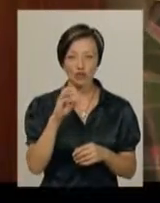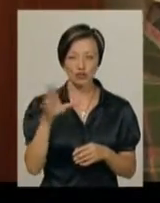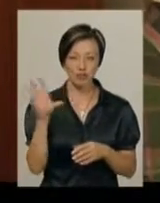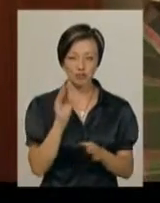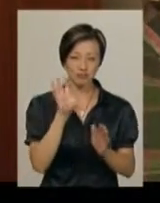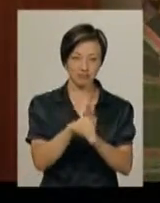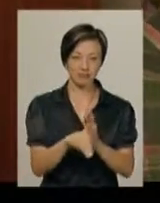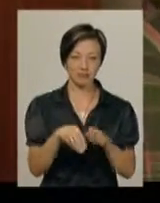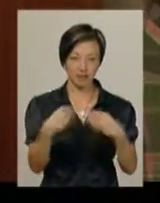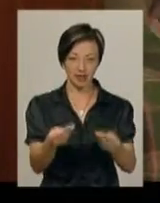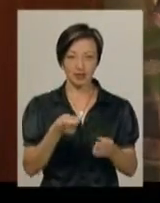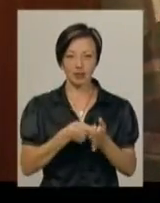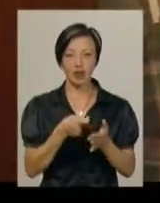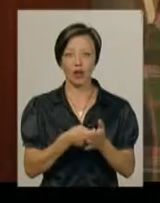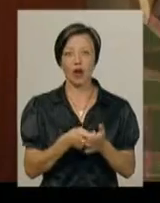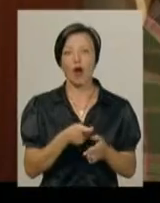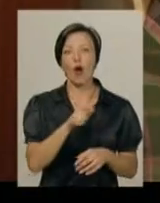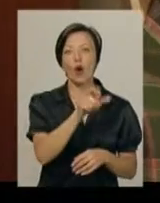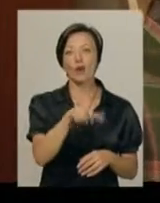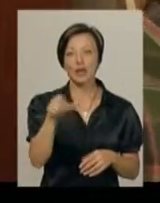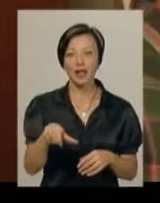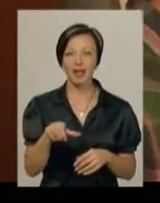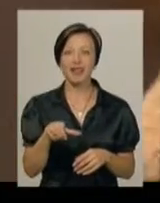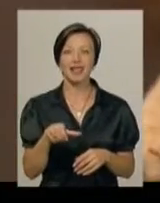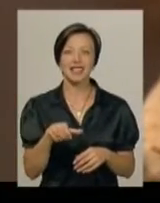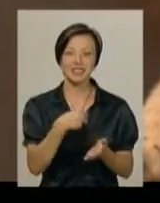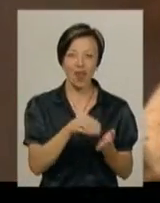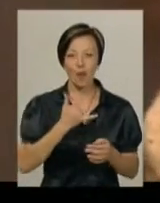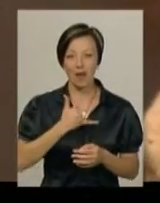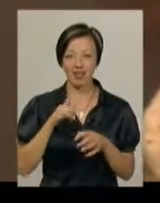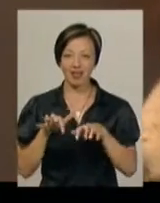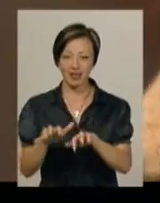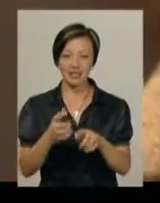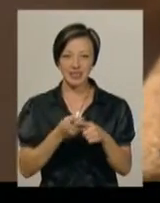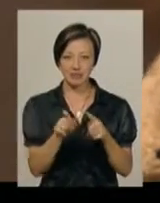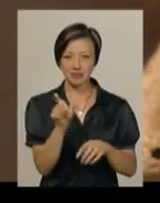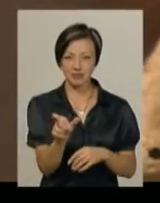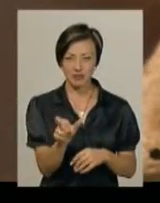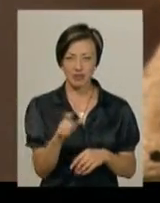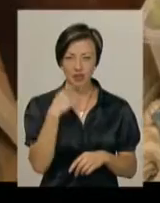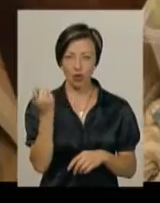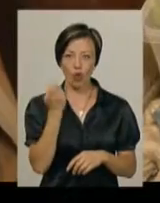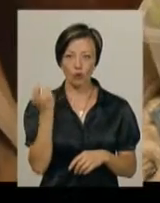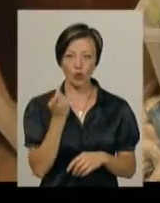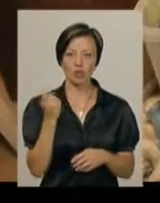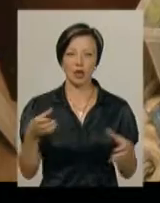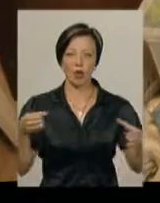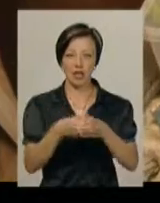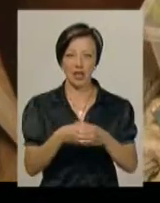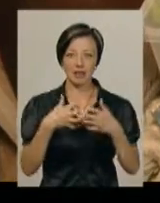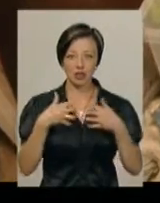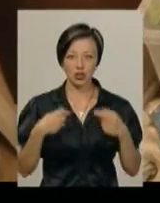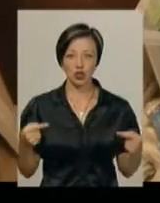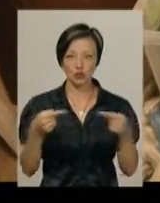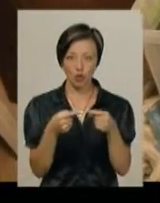теж закидається. Людей свині, в мене таргани доїдають за мною. Мадагаскарські шиплячі таргани, каже їхній господар, колоніальні тварини з